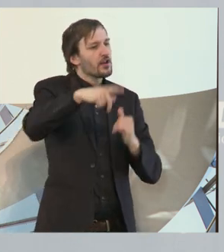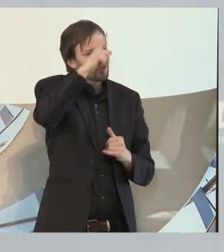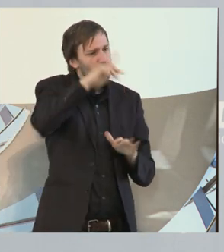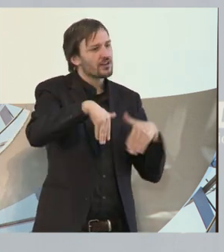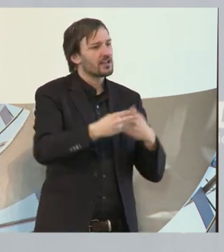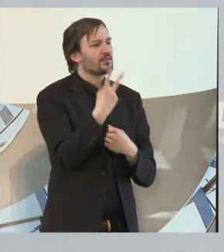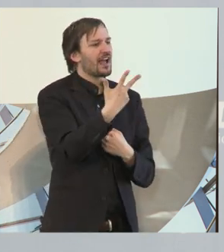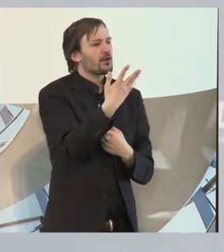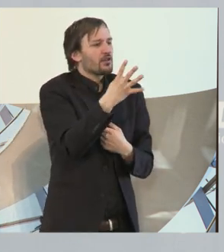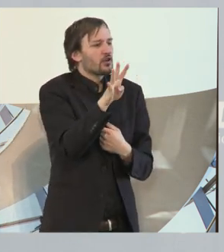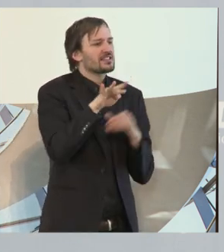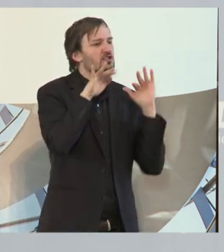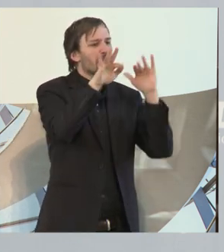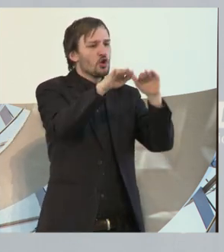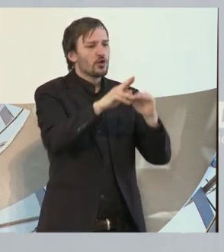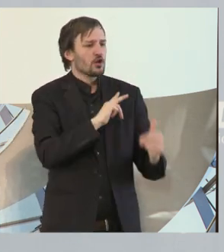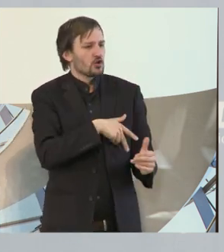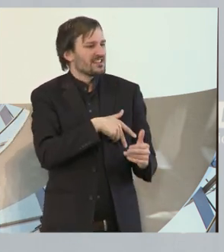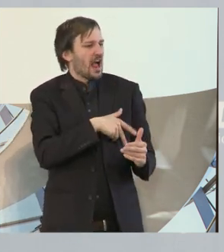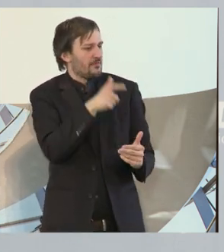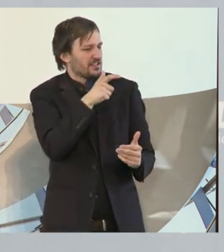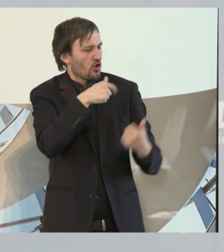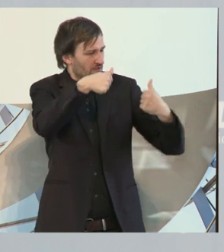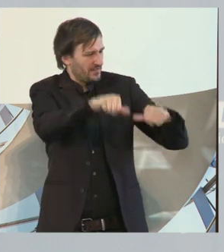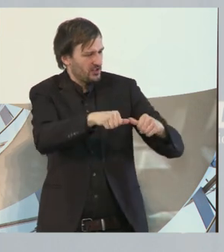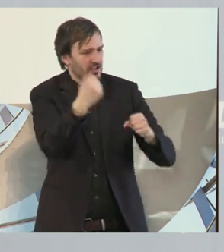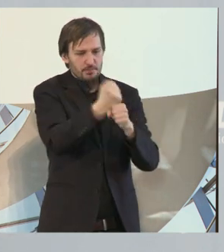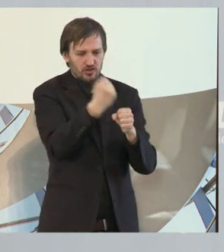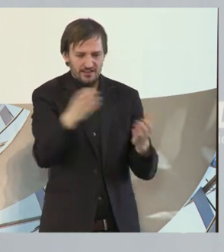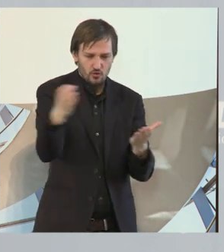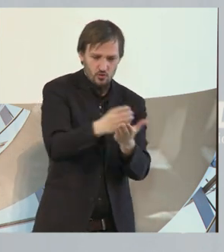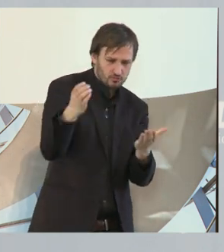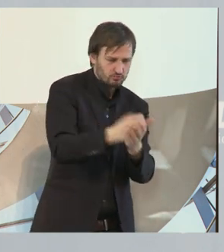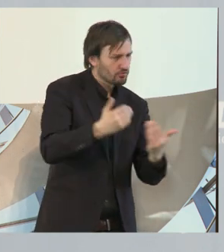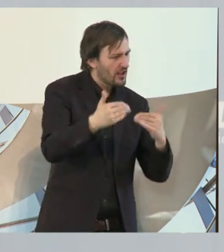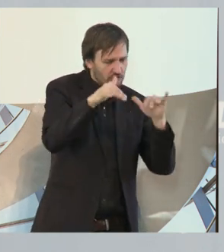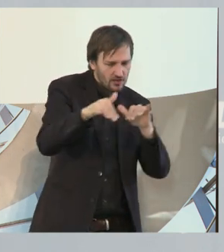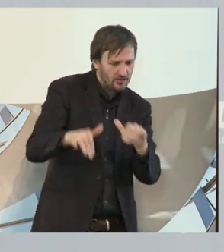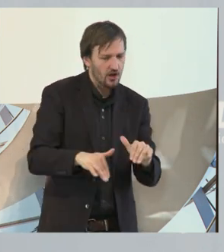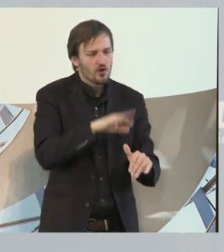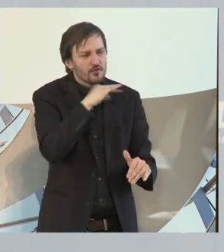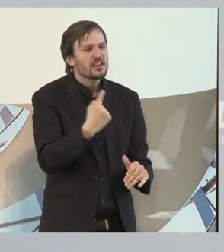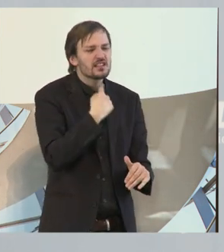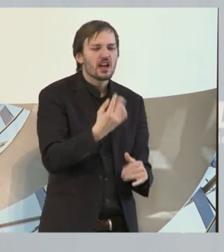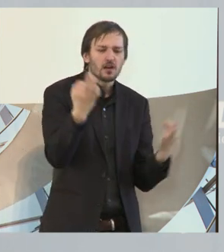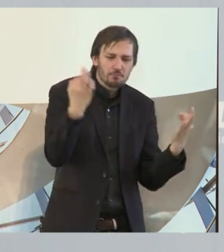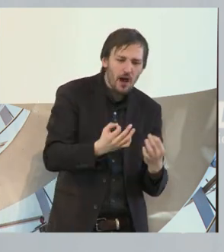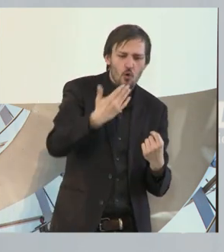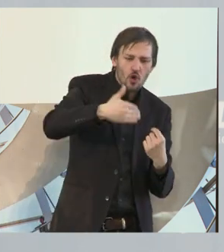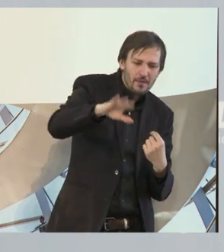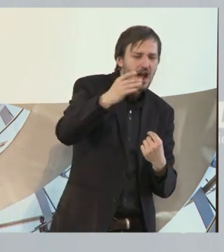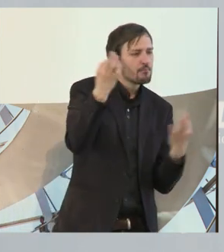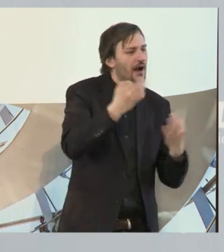sozialversicherungspflichtige Beschäftigungsverhältnisse. Und viele sagen, wir brauchen mehr und weitere